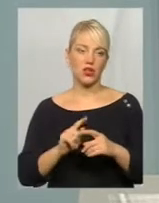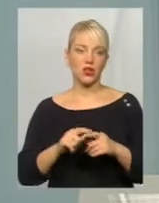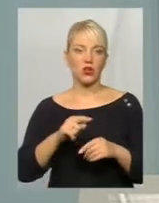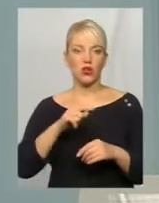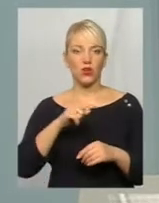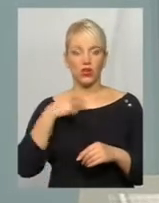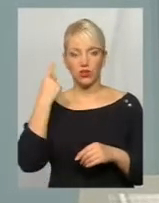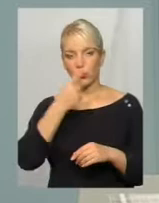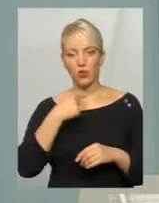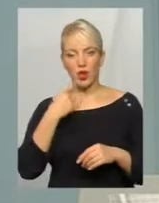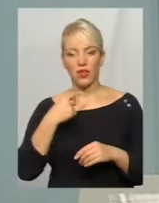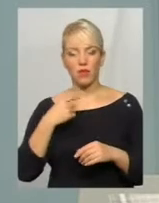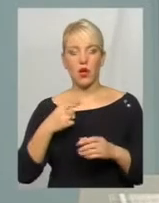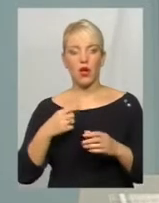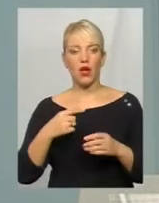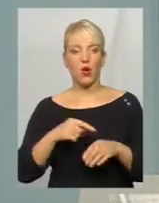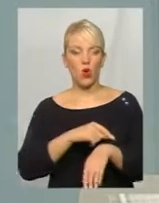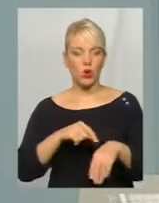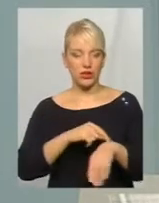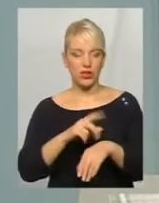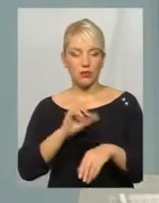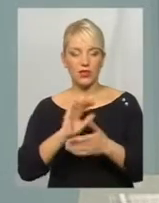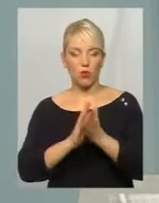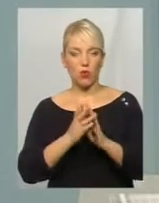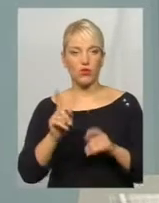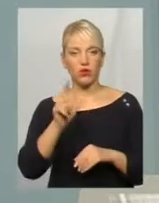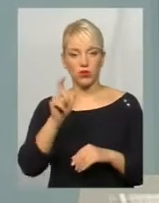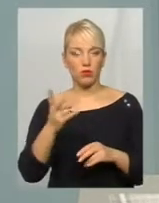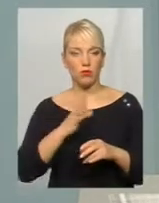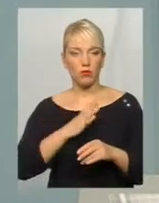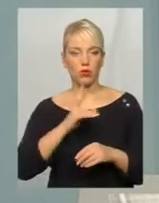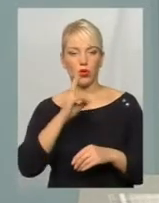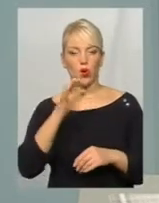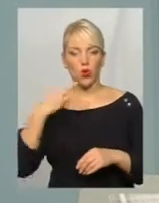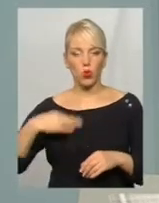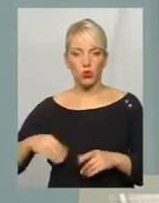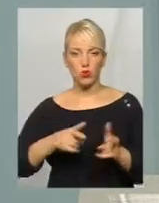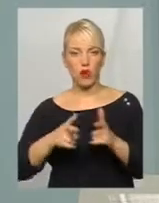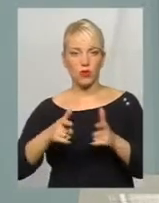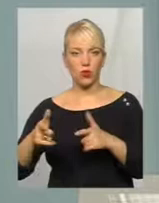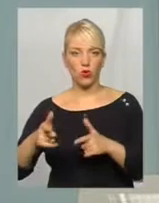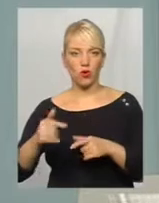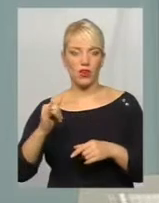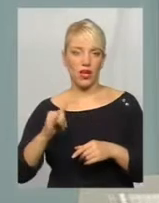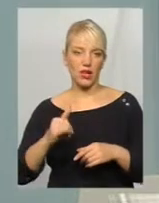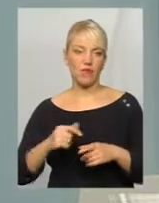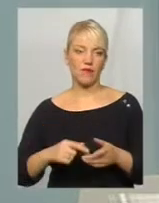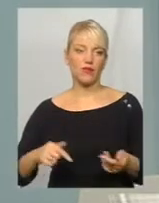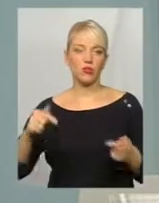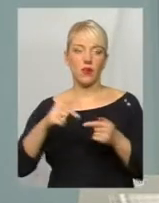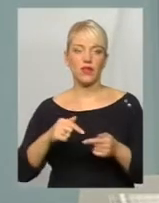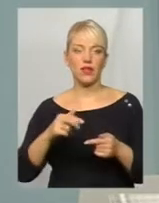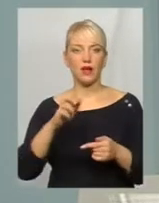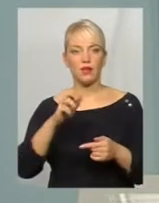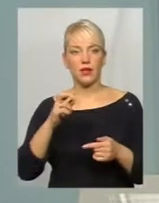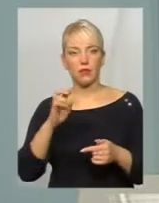індивідуальними годинами за умови, що ця людина мала пройти курсову підготовку обов'язково, відповідно, була мала